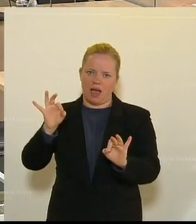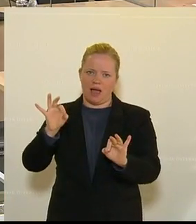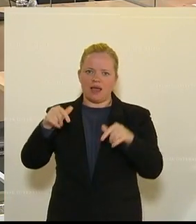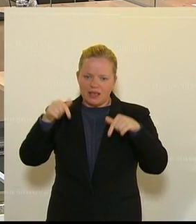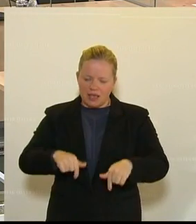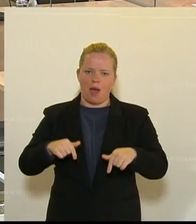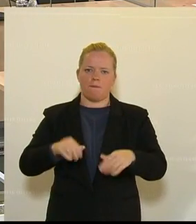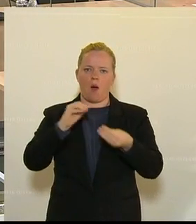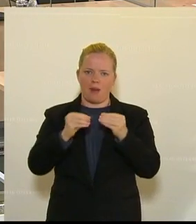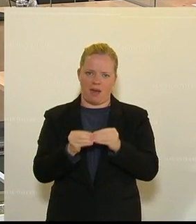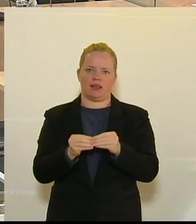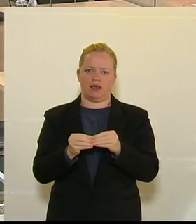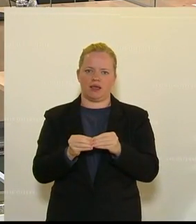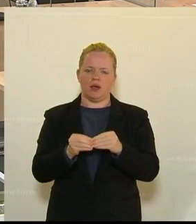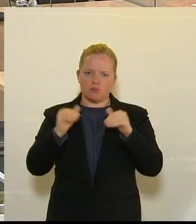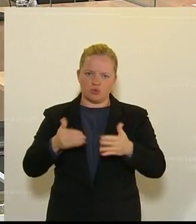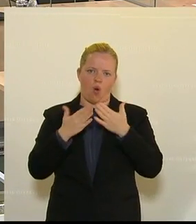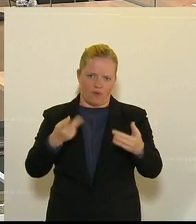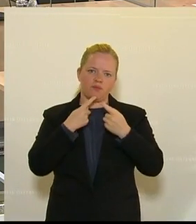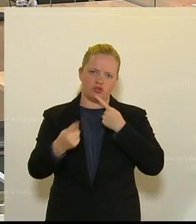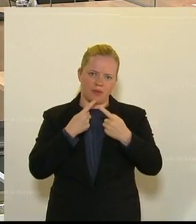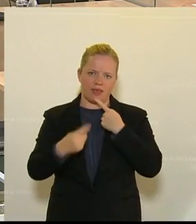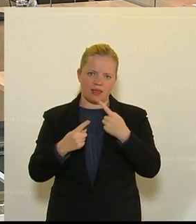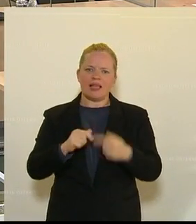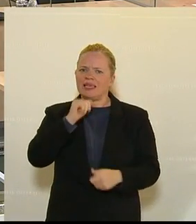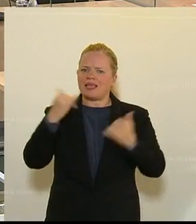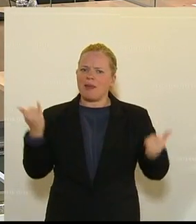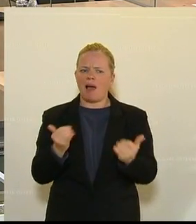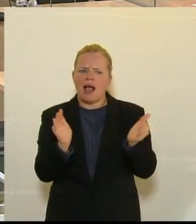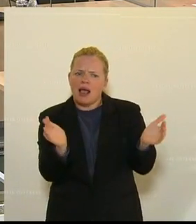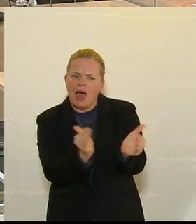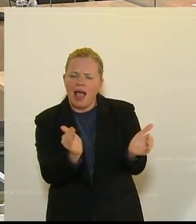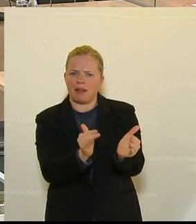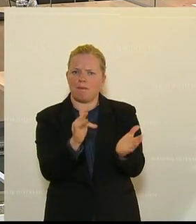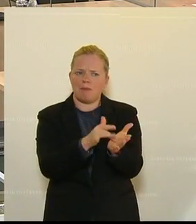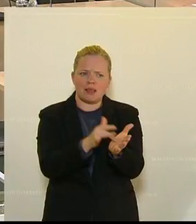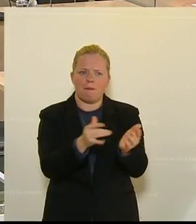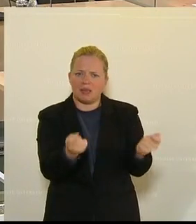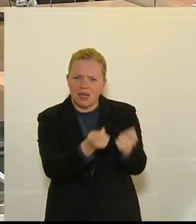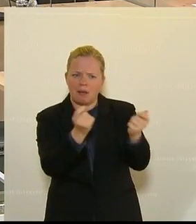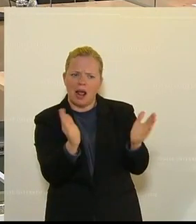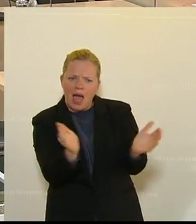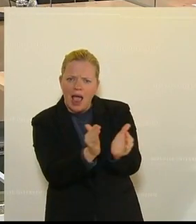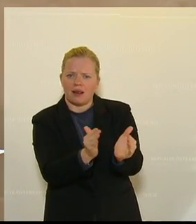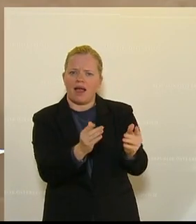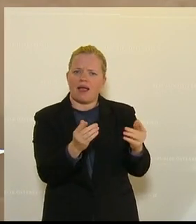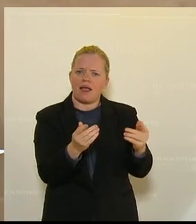Problematik anspricht. Bitte lassen Sie nicht immer die Kleinsten und Kleinstbetriebe, die kleinen